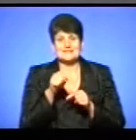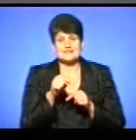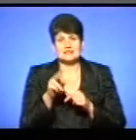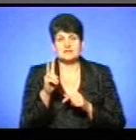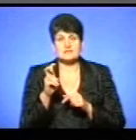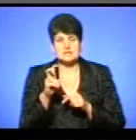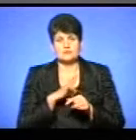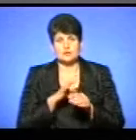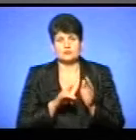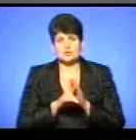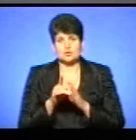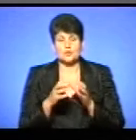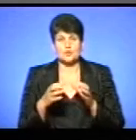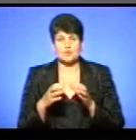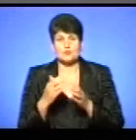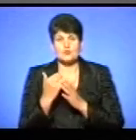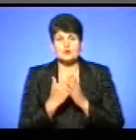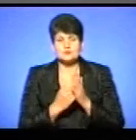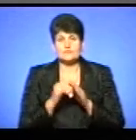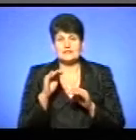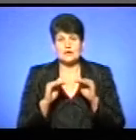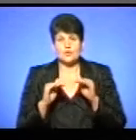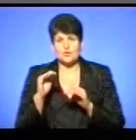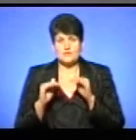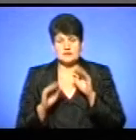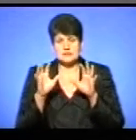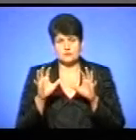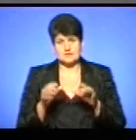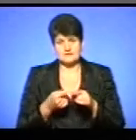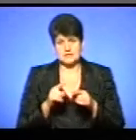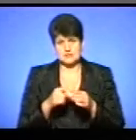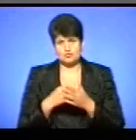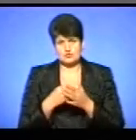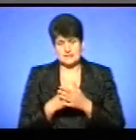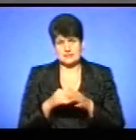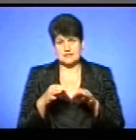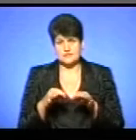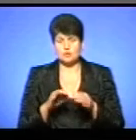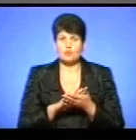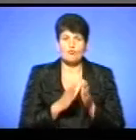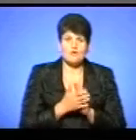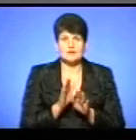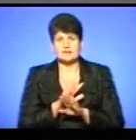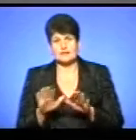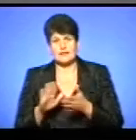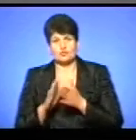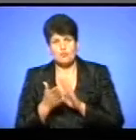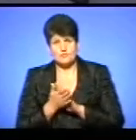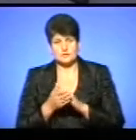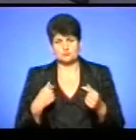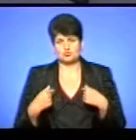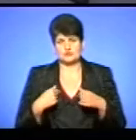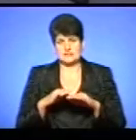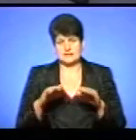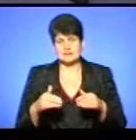початку програми, щоб регулювати законодавчо оці міжбюджетні транспорти, тому що домовились, а то не домовились, а страждають ж діти. Я цих